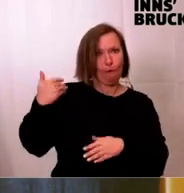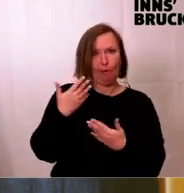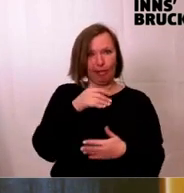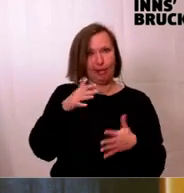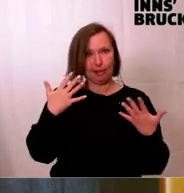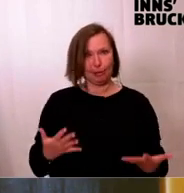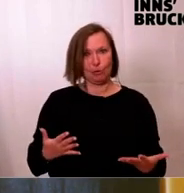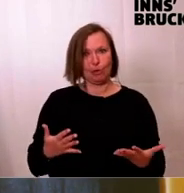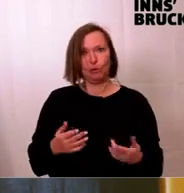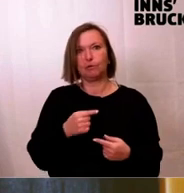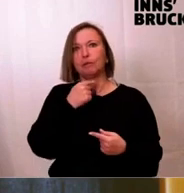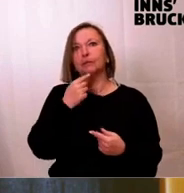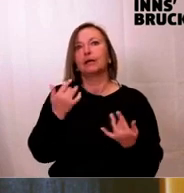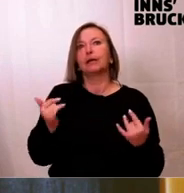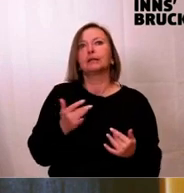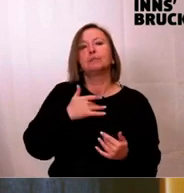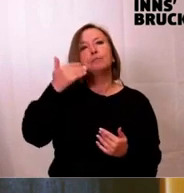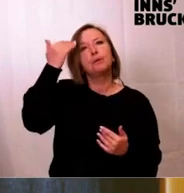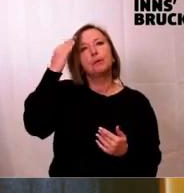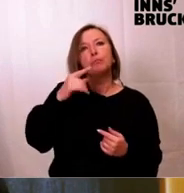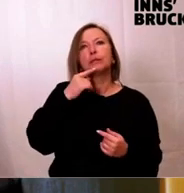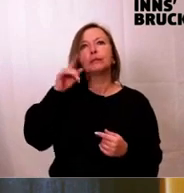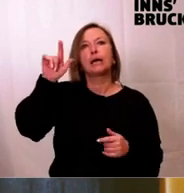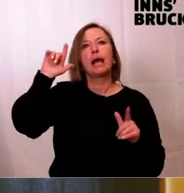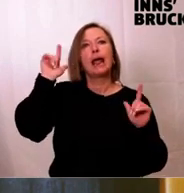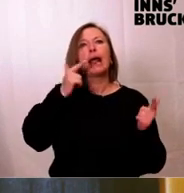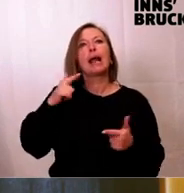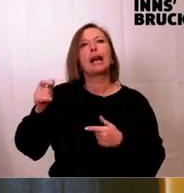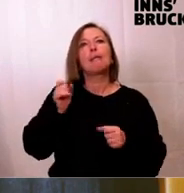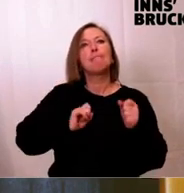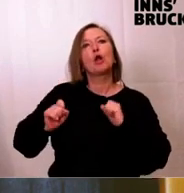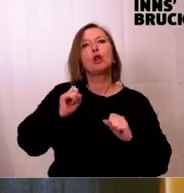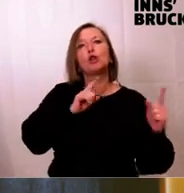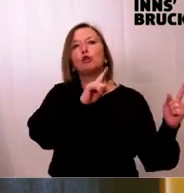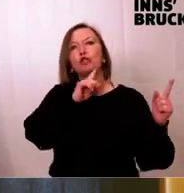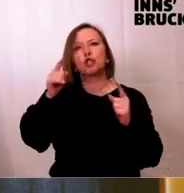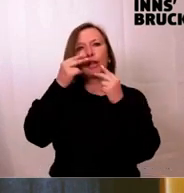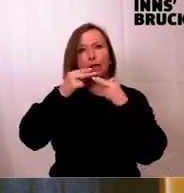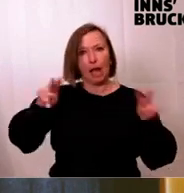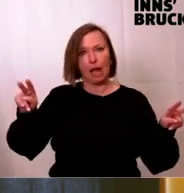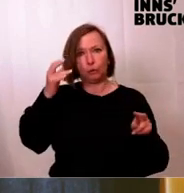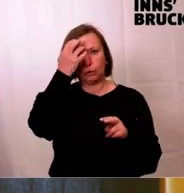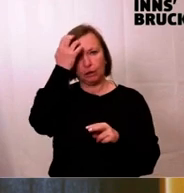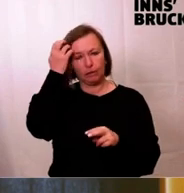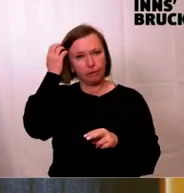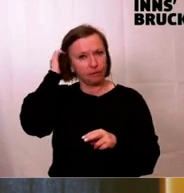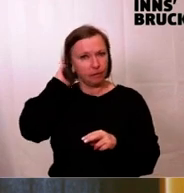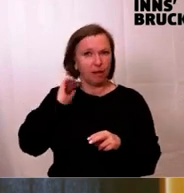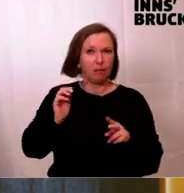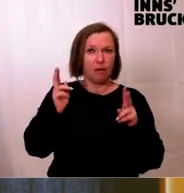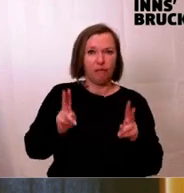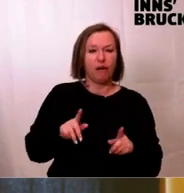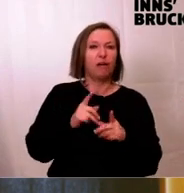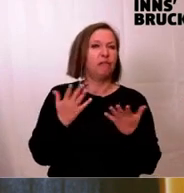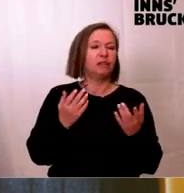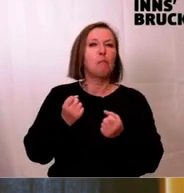der Bürgermeister hat unter anderem in Innsbruck den Klimanotstand ausgerufen. Hauptum in Innsbruck den Politiknotstand, nicht den Klimanotstand.